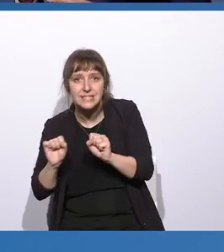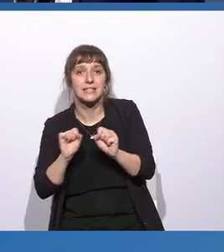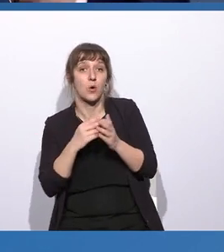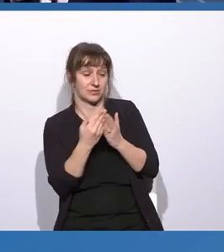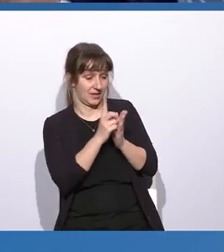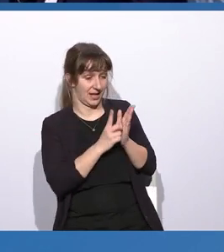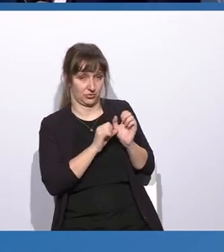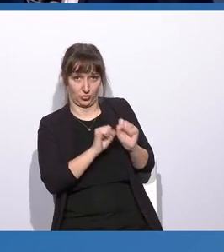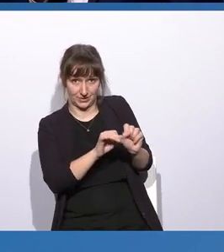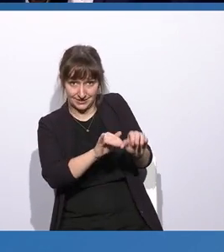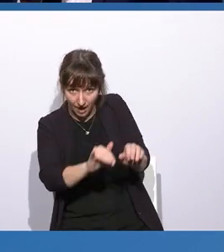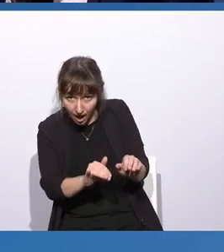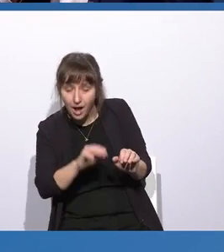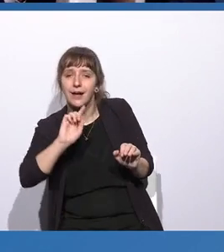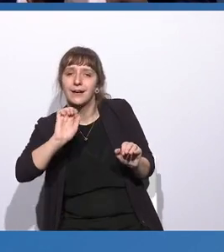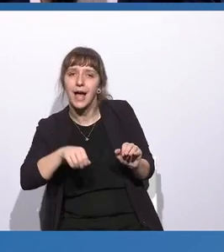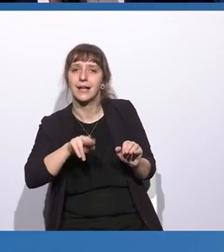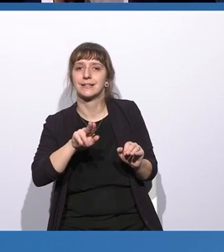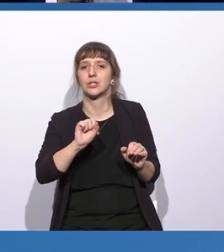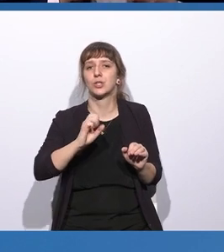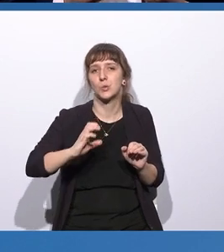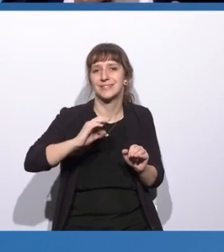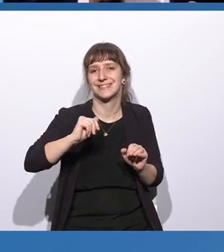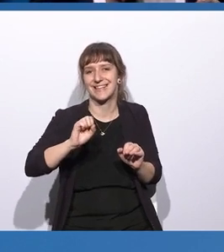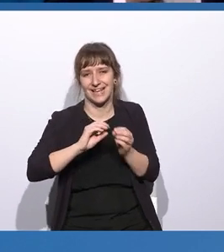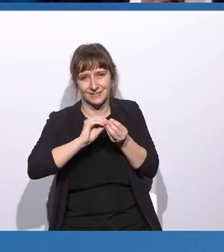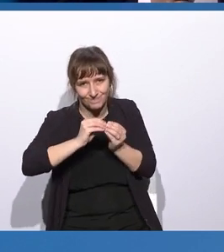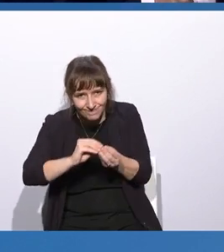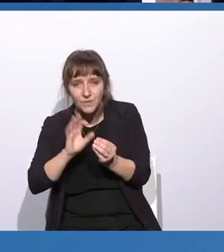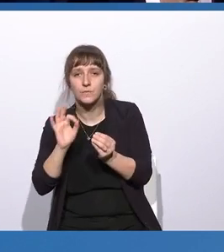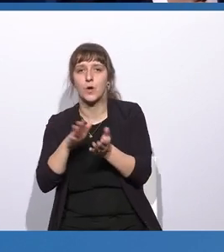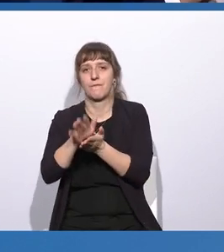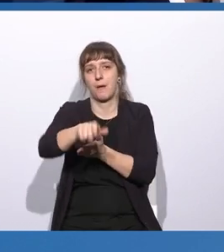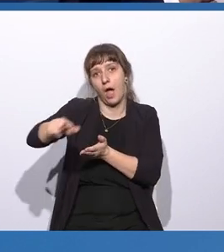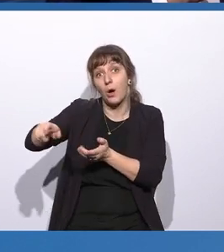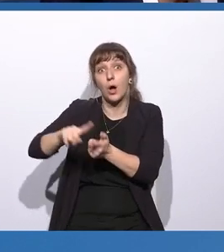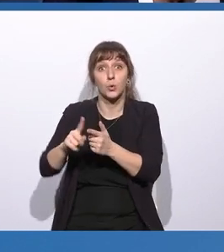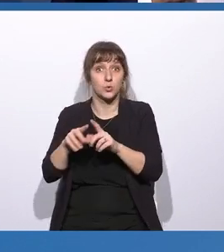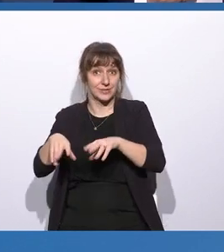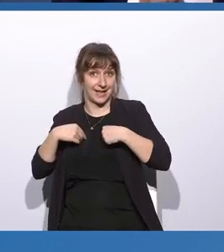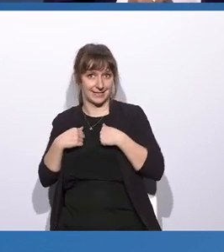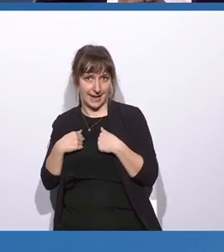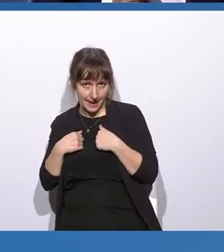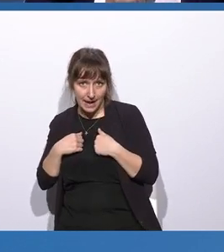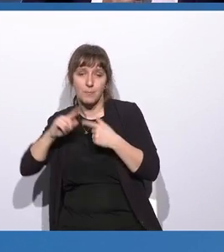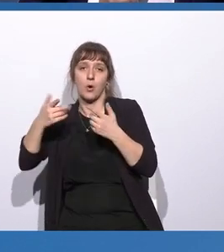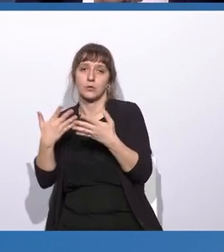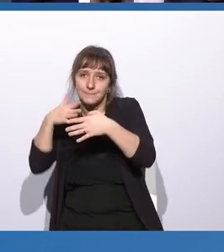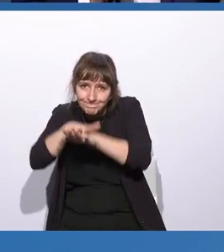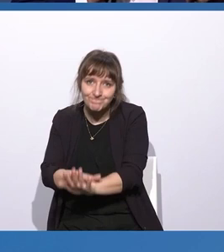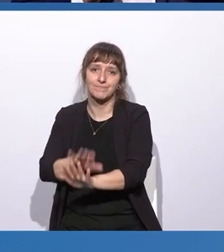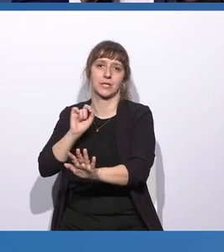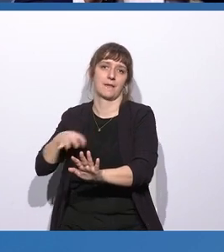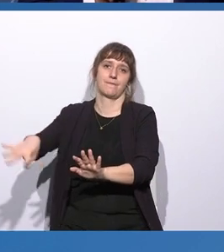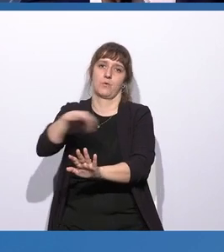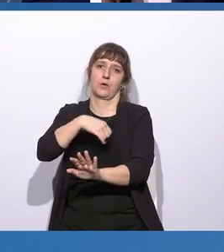entwickeln können, die sowohl den Verbraucherinnen und Verbrauchern als auch uns als Unternehmen und darüber hinaus auch übergeordneten Interessen dienen können.